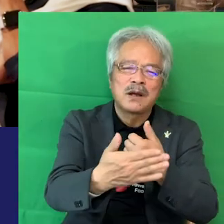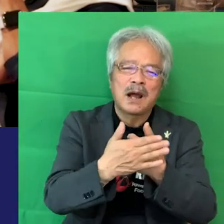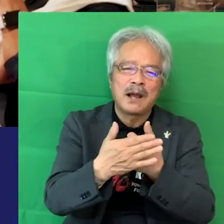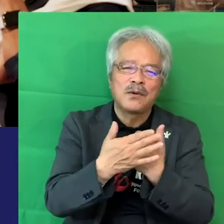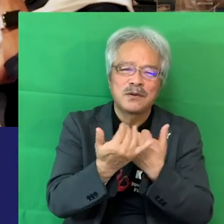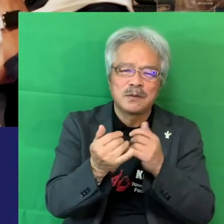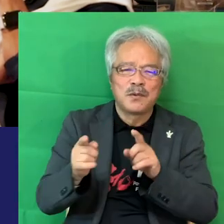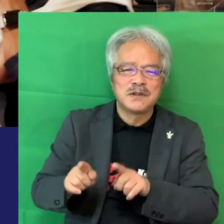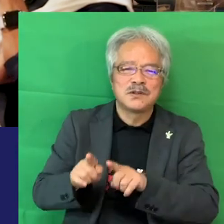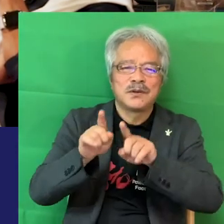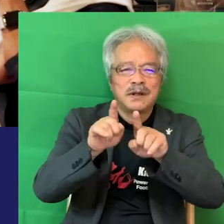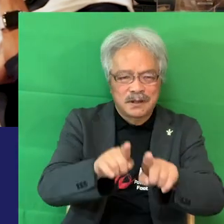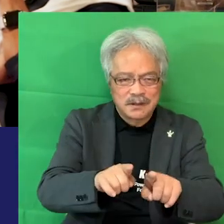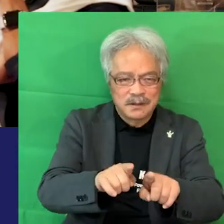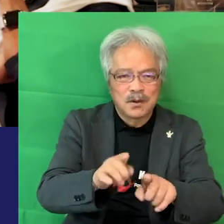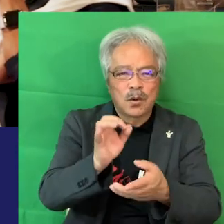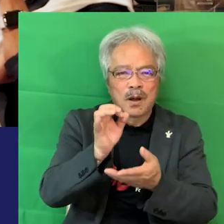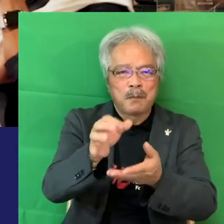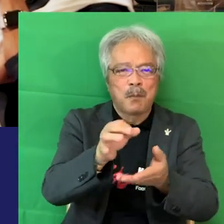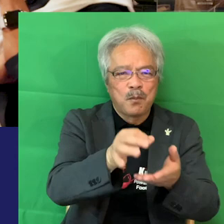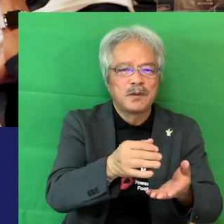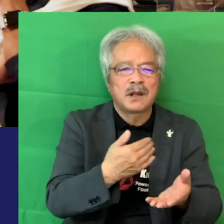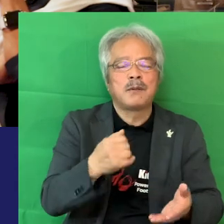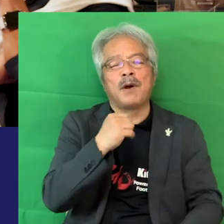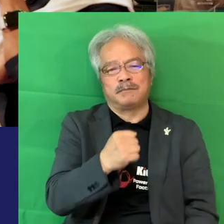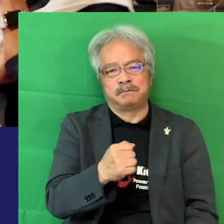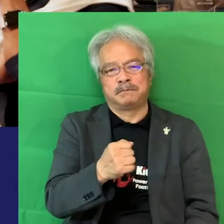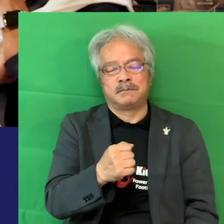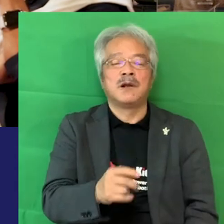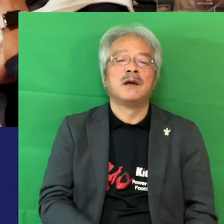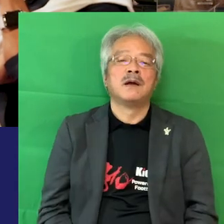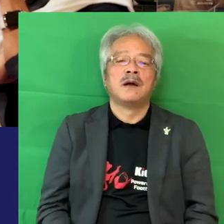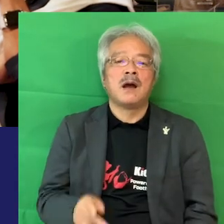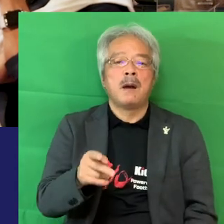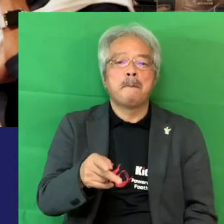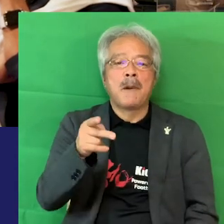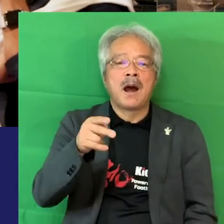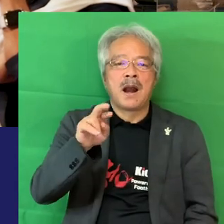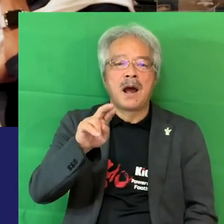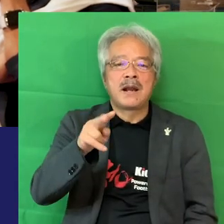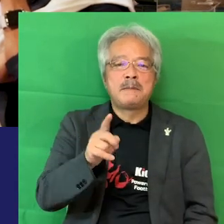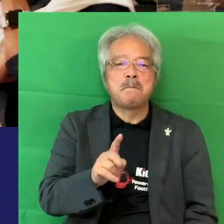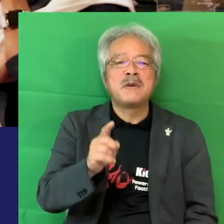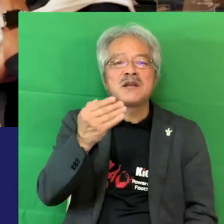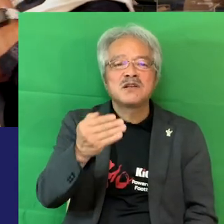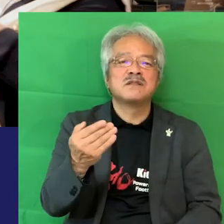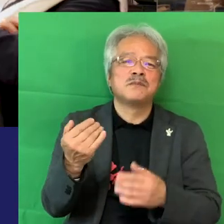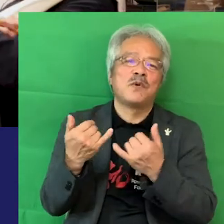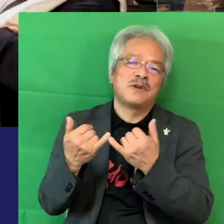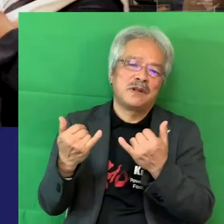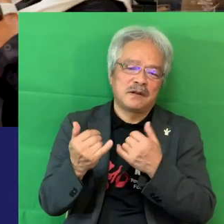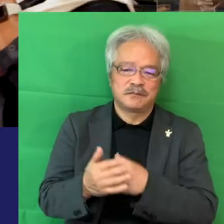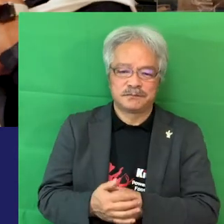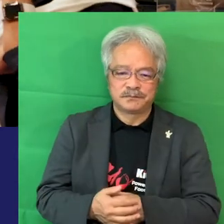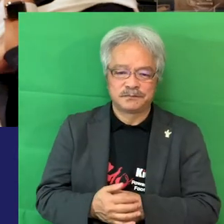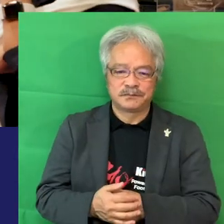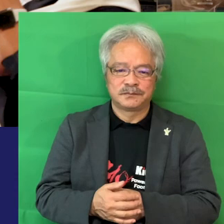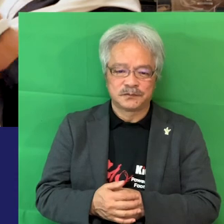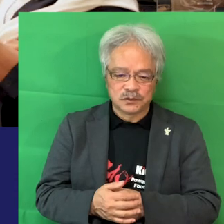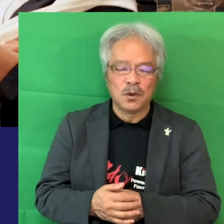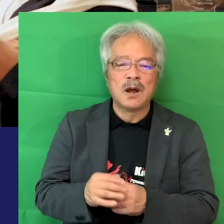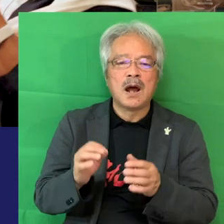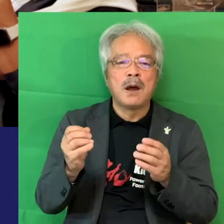できるのが最高ですよそれパラリンピックでもいろいあるんですようーんで今度そうなってくると今度は